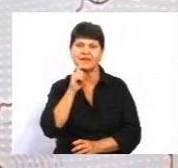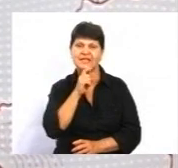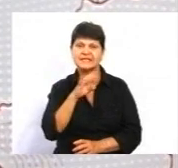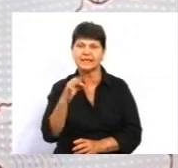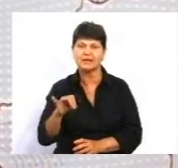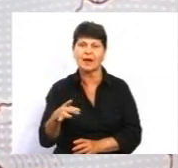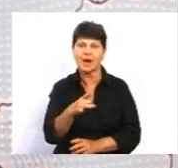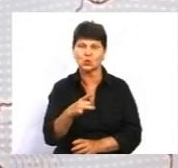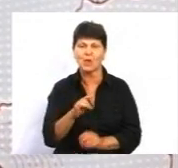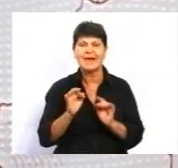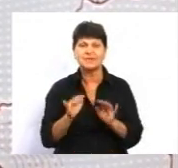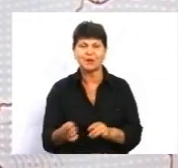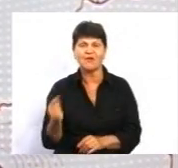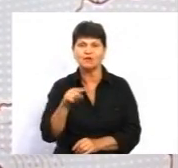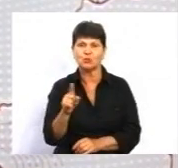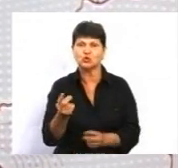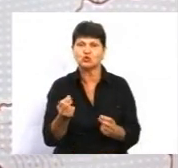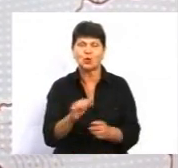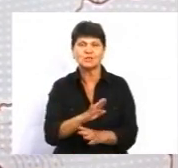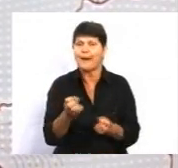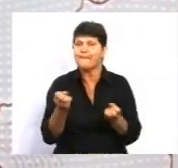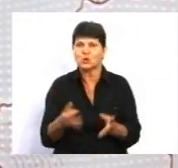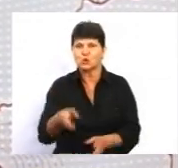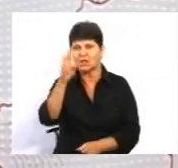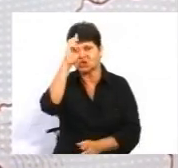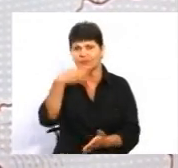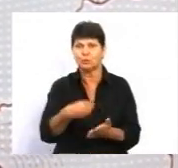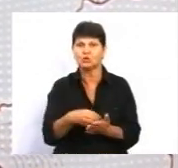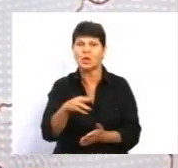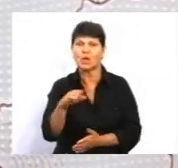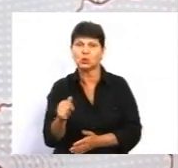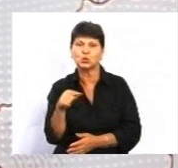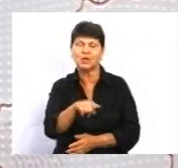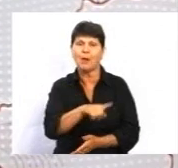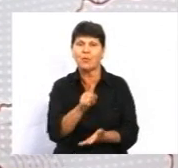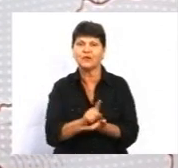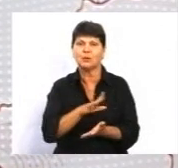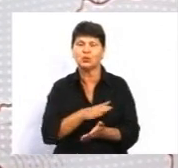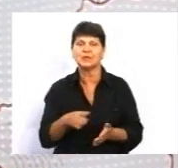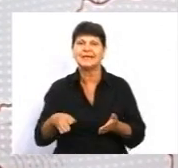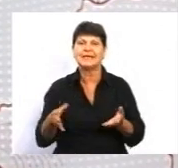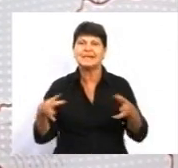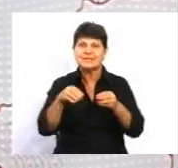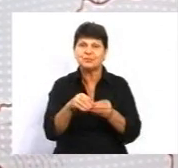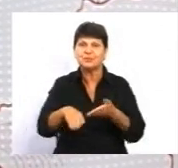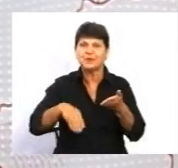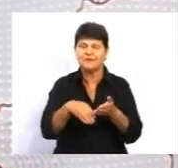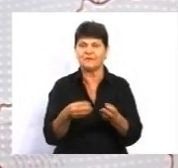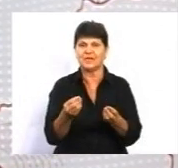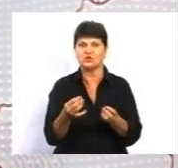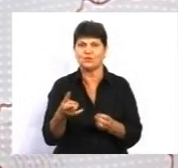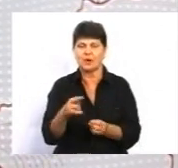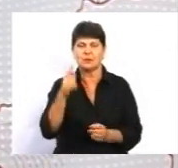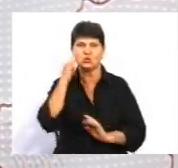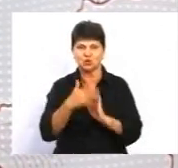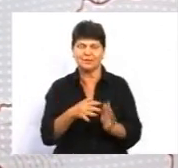Справа в тому, що ці кошти – це не просто кошти державного бюджету, а там повинно бути співфінансування. Тому зрозуміло, що використовуються